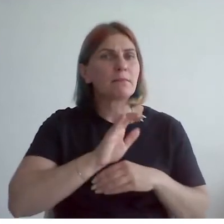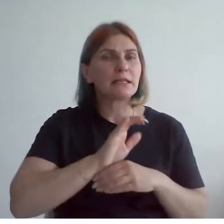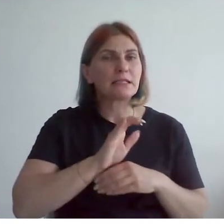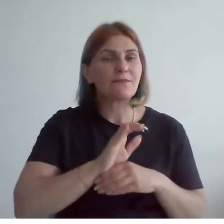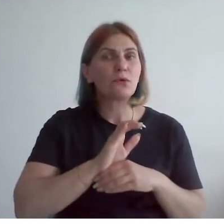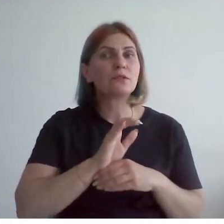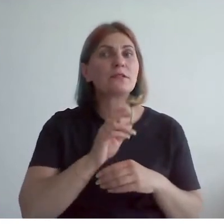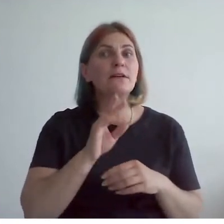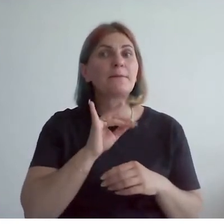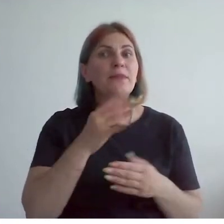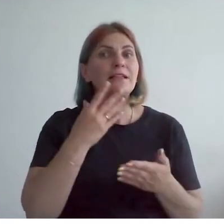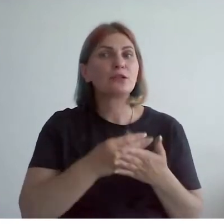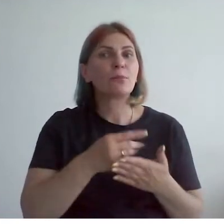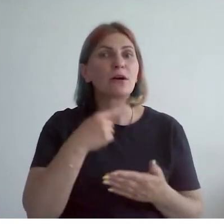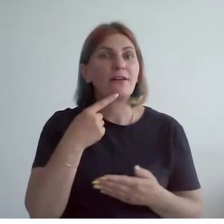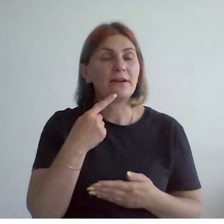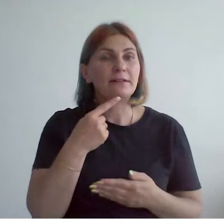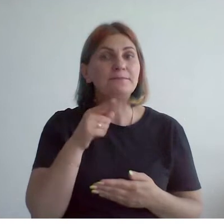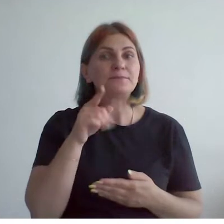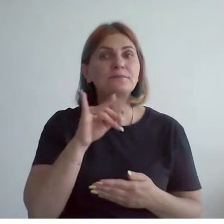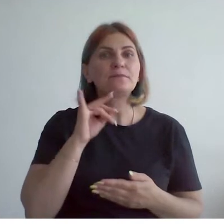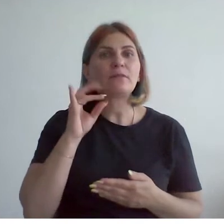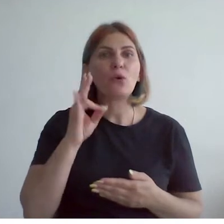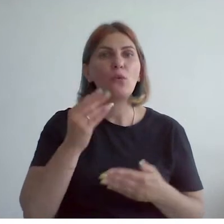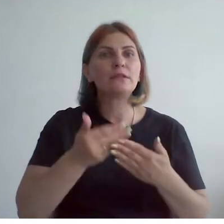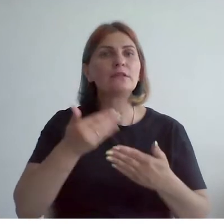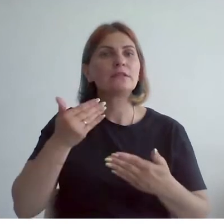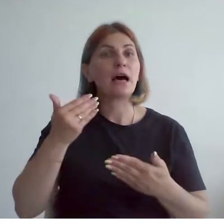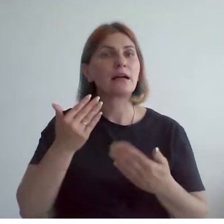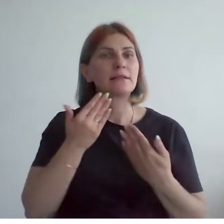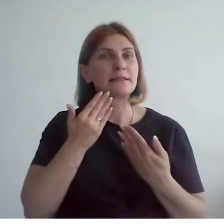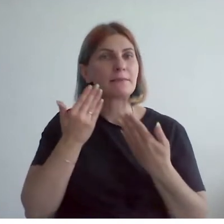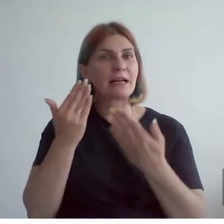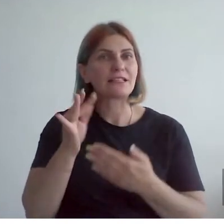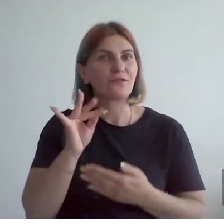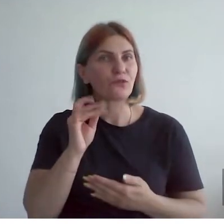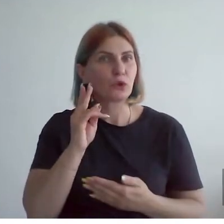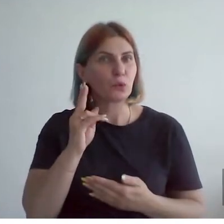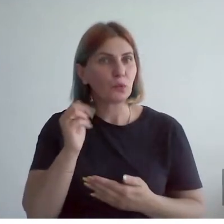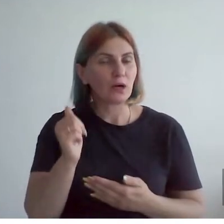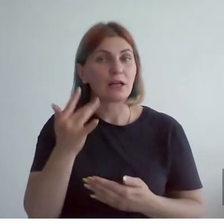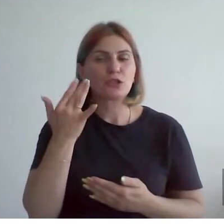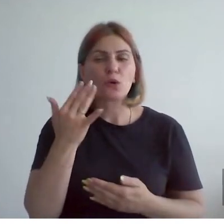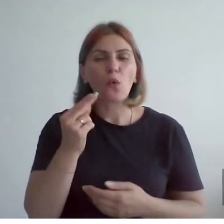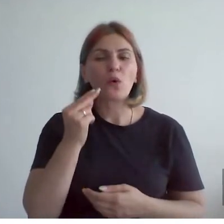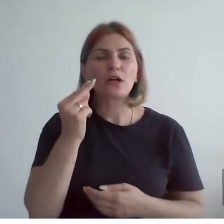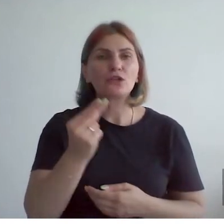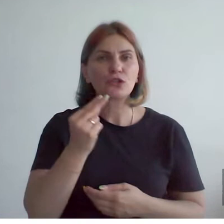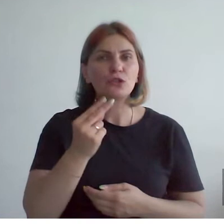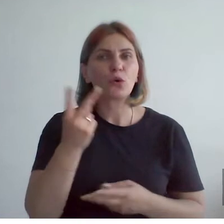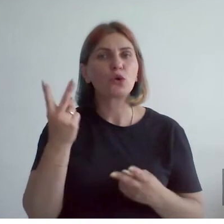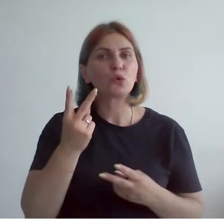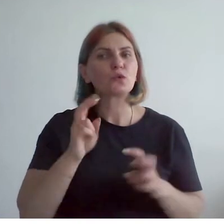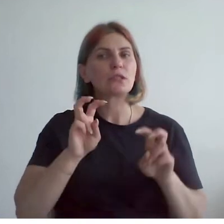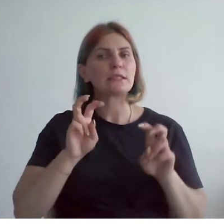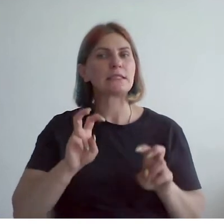говоря, он заранее спросил внука, сколько часов ему придется